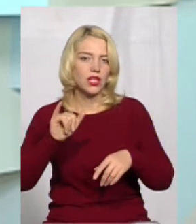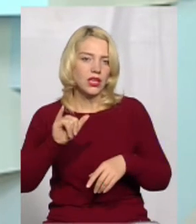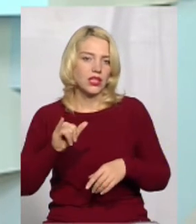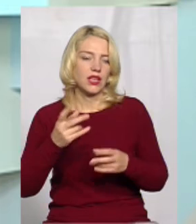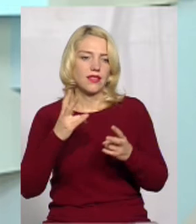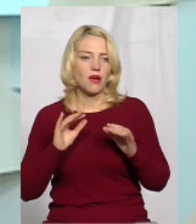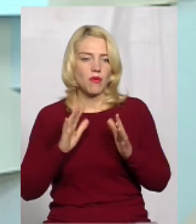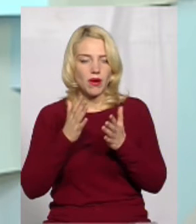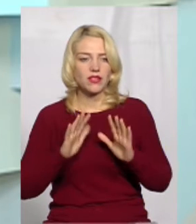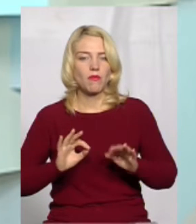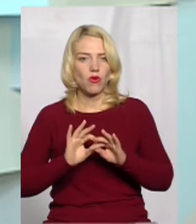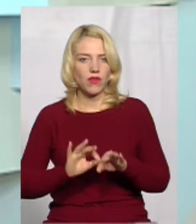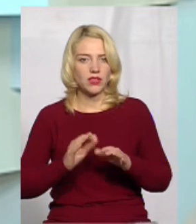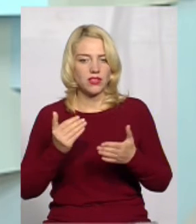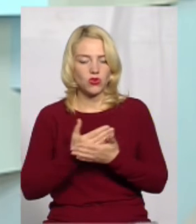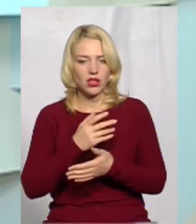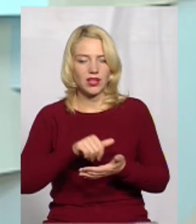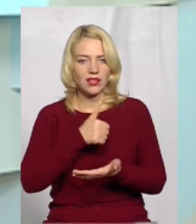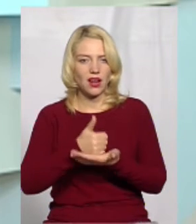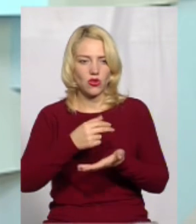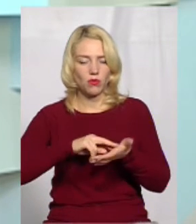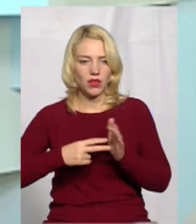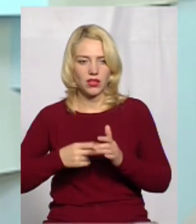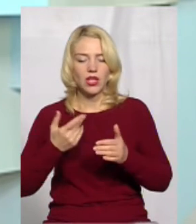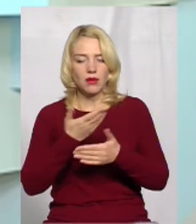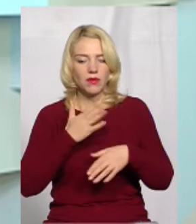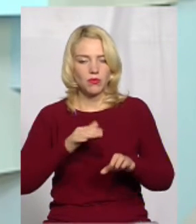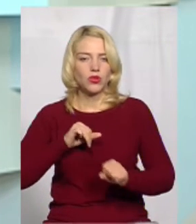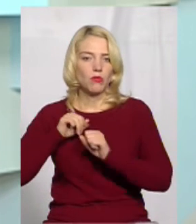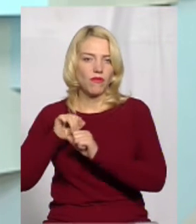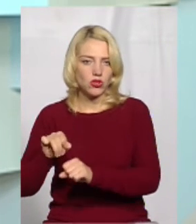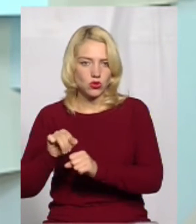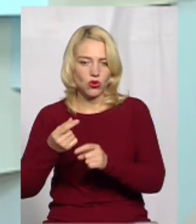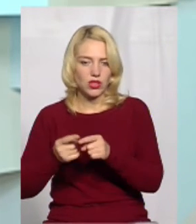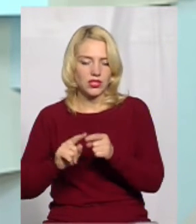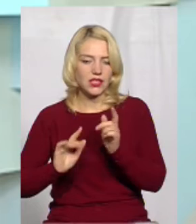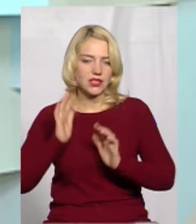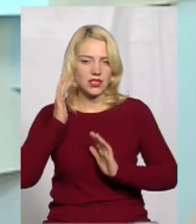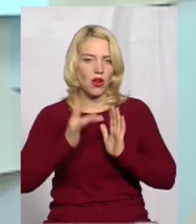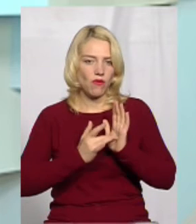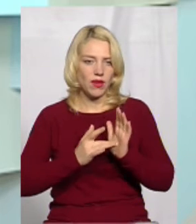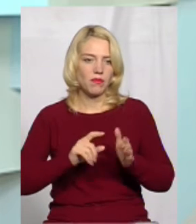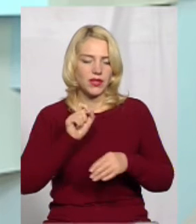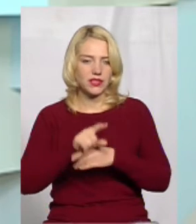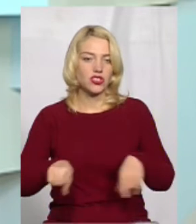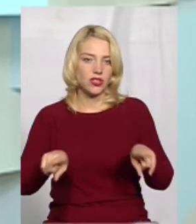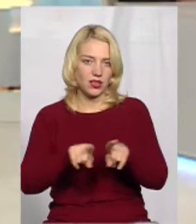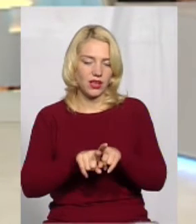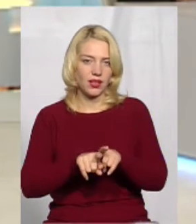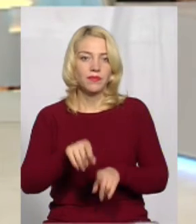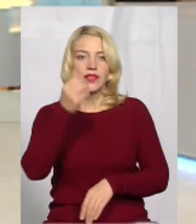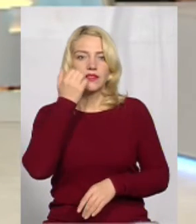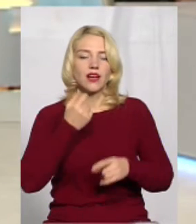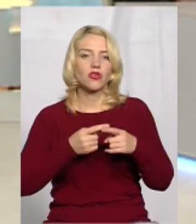проведення, оновлення генерального плану ми будемо відстоювати саме цільове призначення таке. Дякую.